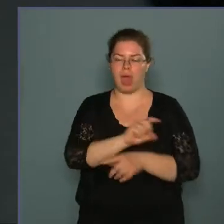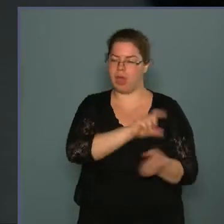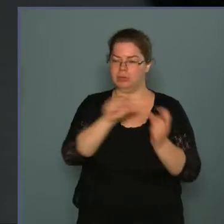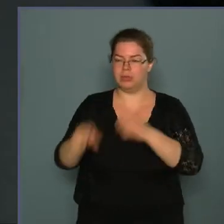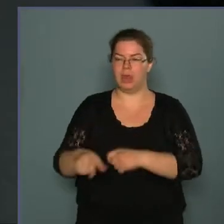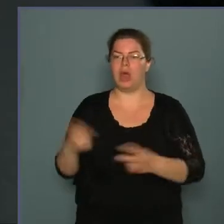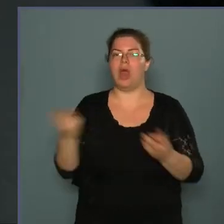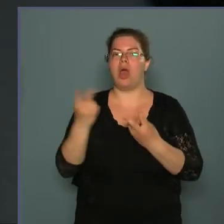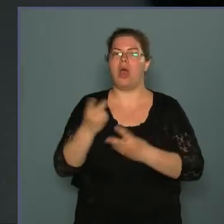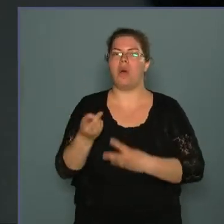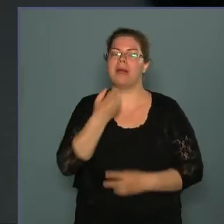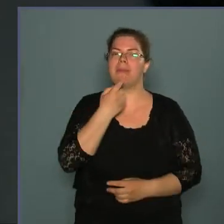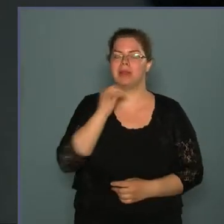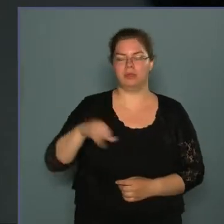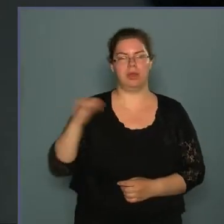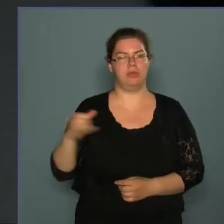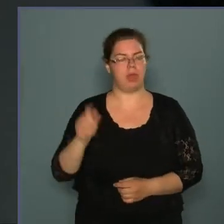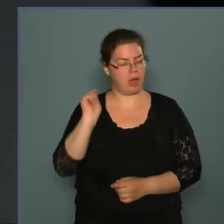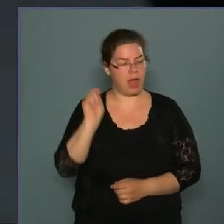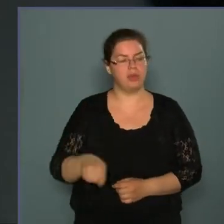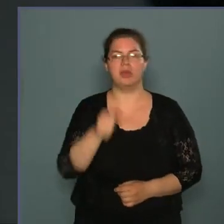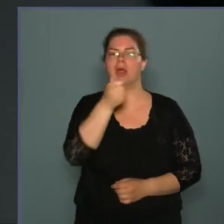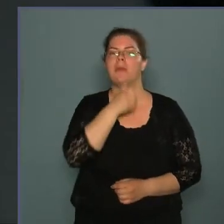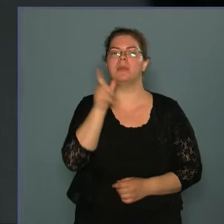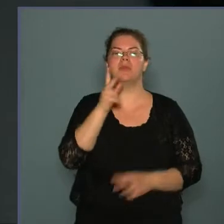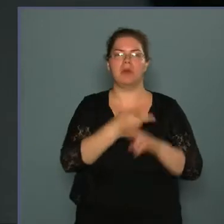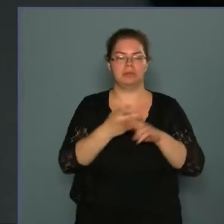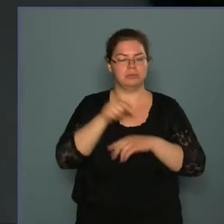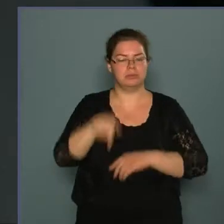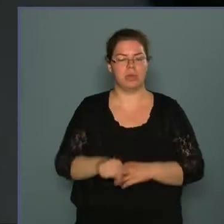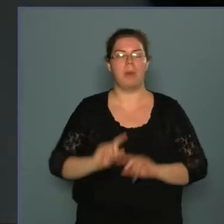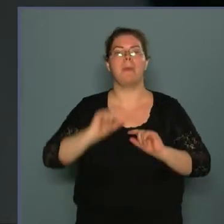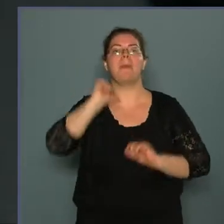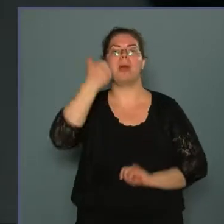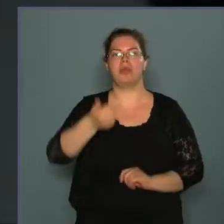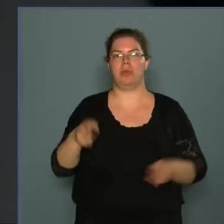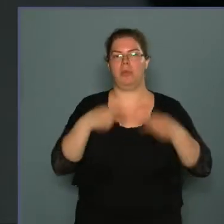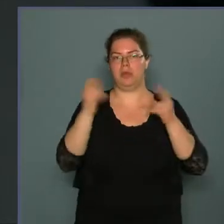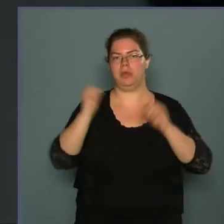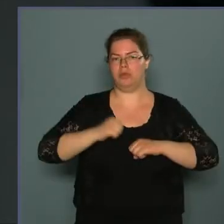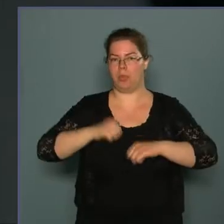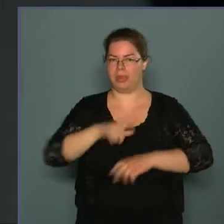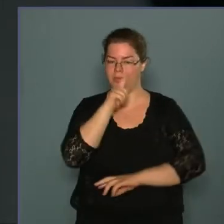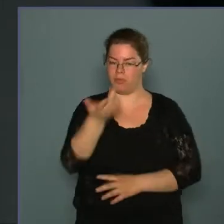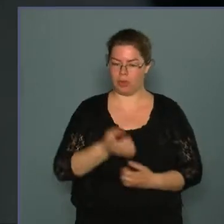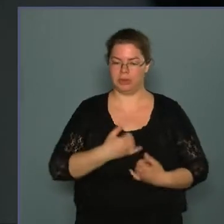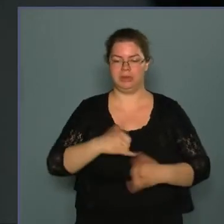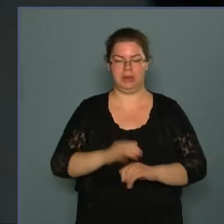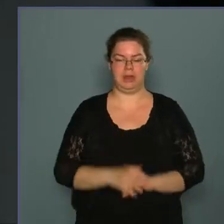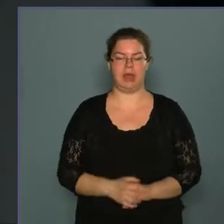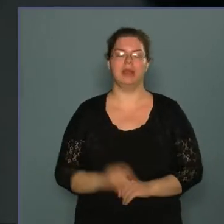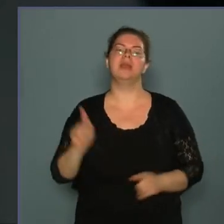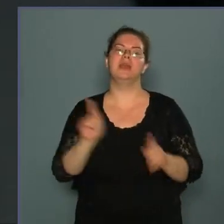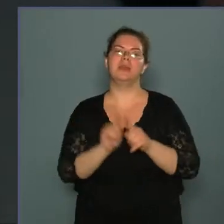ifjak a Pilvax Kávéházban eldöntötték, hogy másnap utcai tüntetést indítanak. Így csatlakozott hazánk a népek